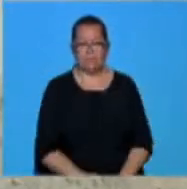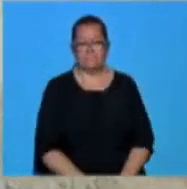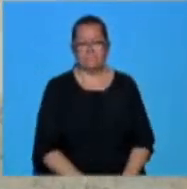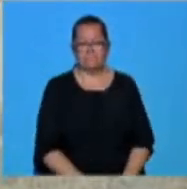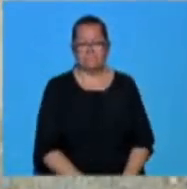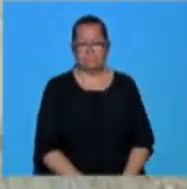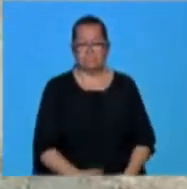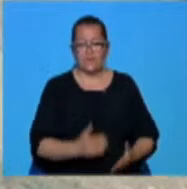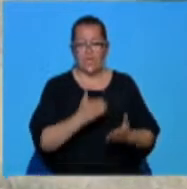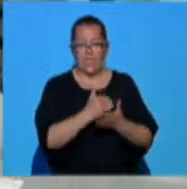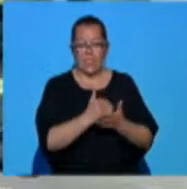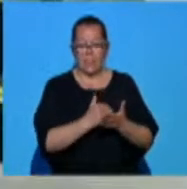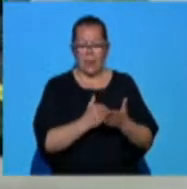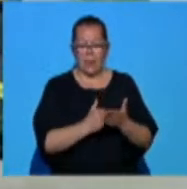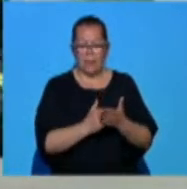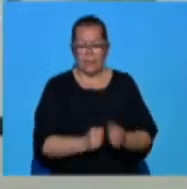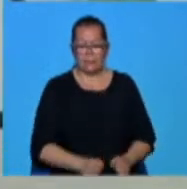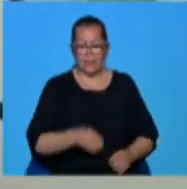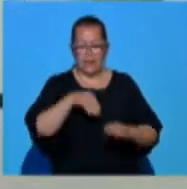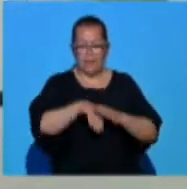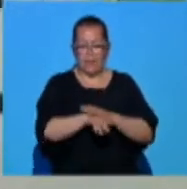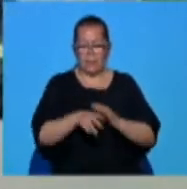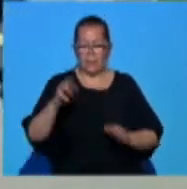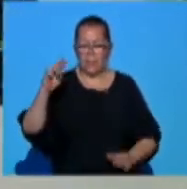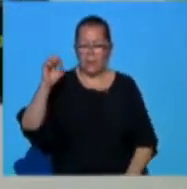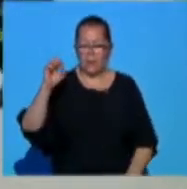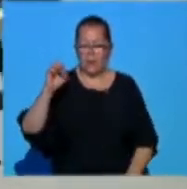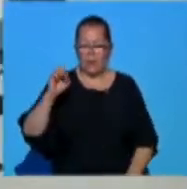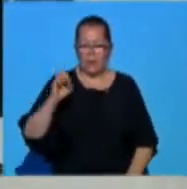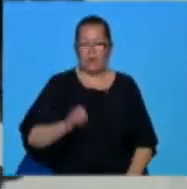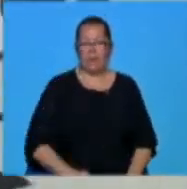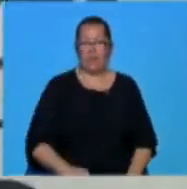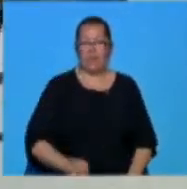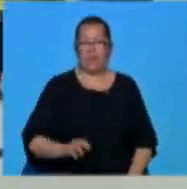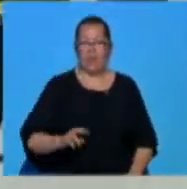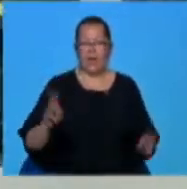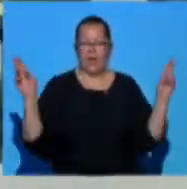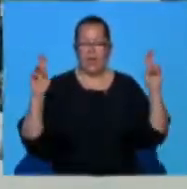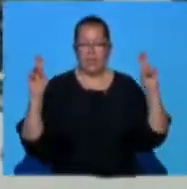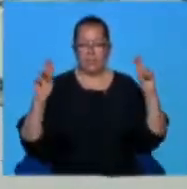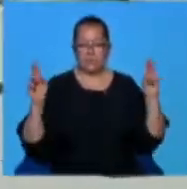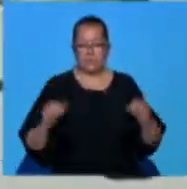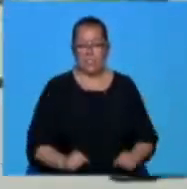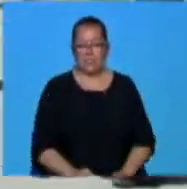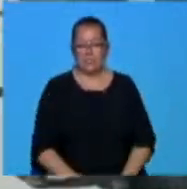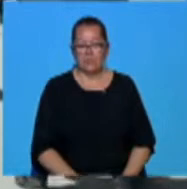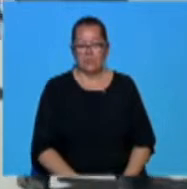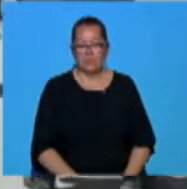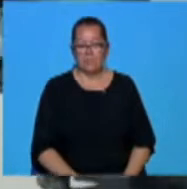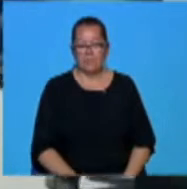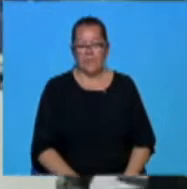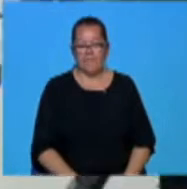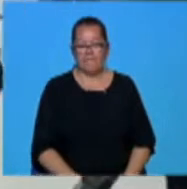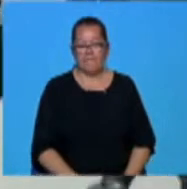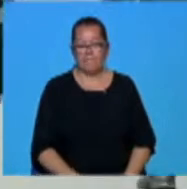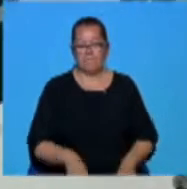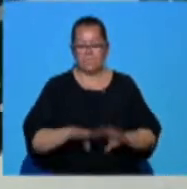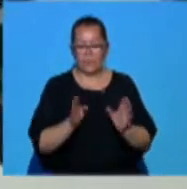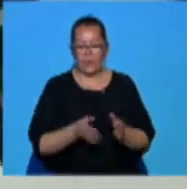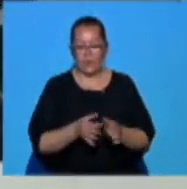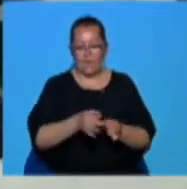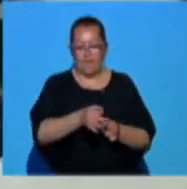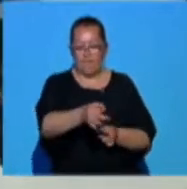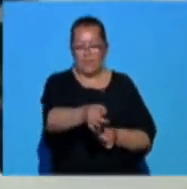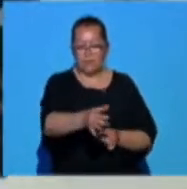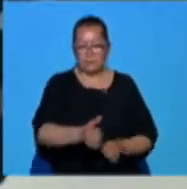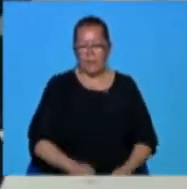pregătit și un mesaj rău alert, dar situația operativă nu a mai impus transmiterea acestuia. Am luat toate măsurile